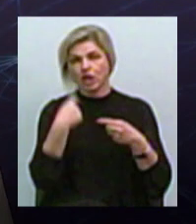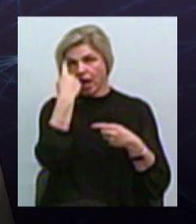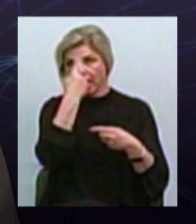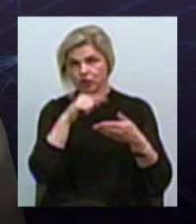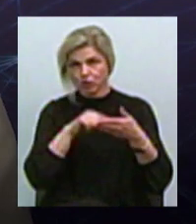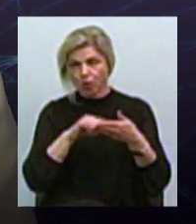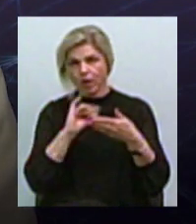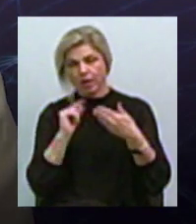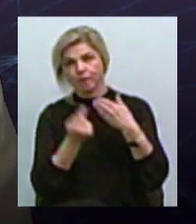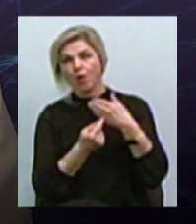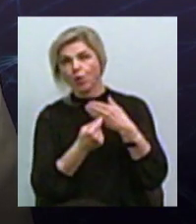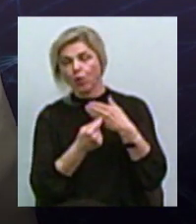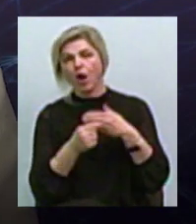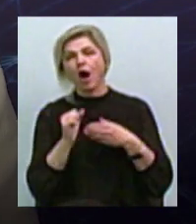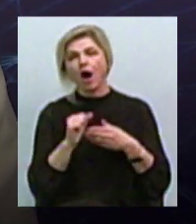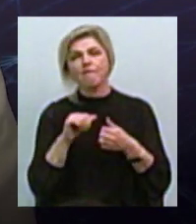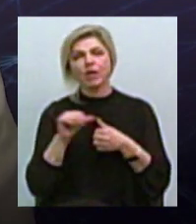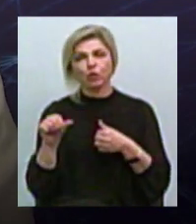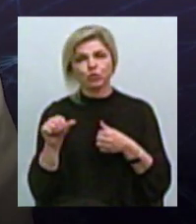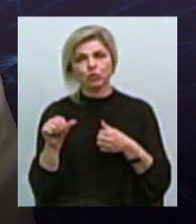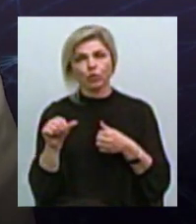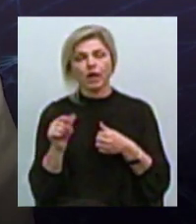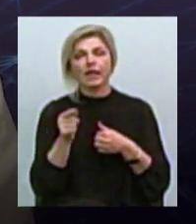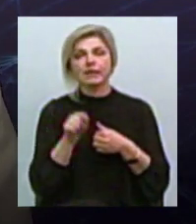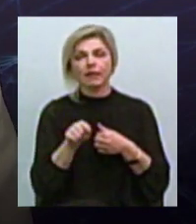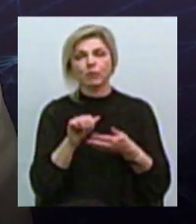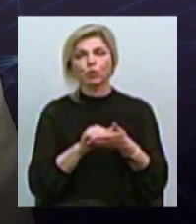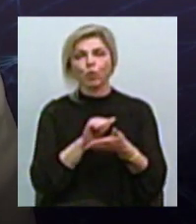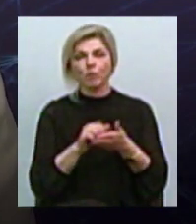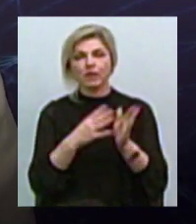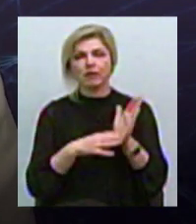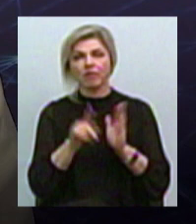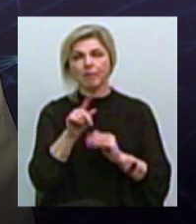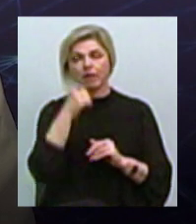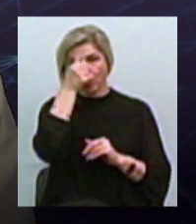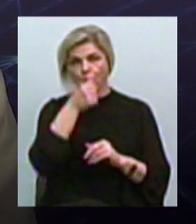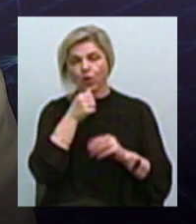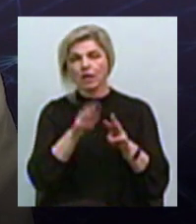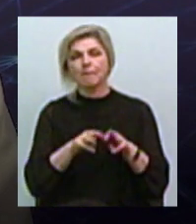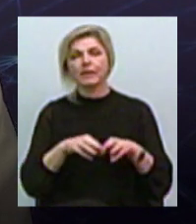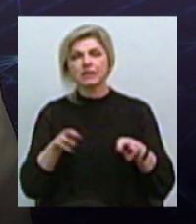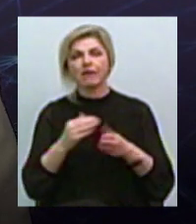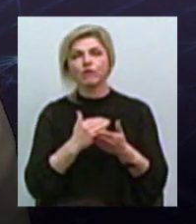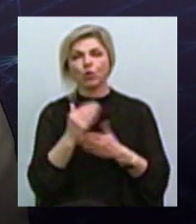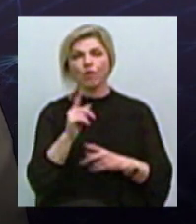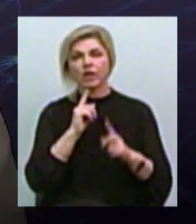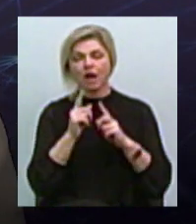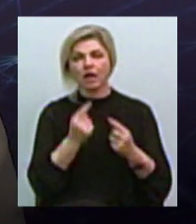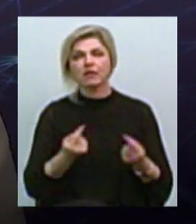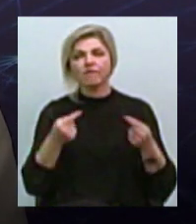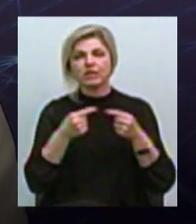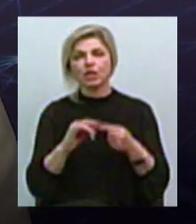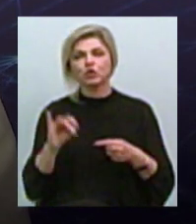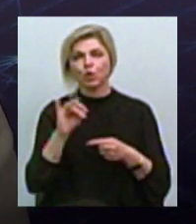Але виключно тим документом 1991 року президії Верховної Ради визначалися історичні